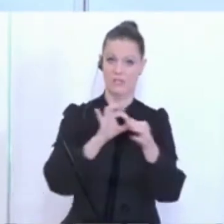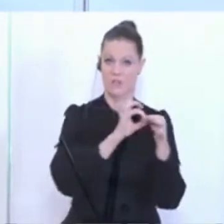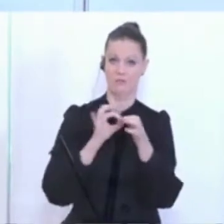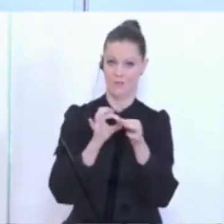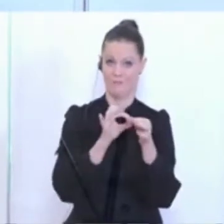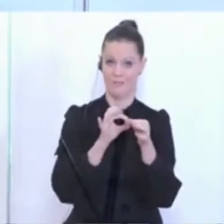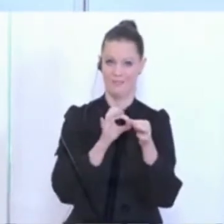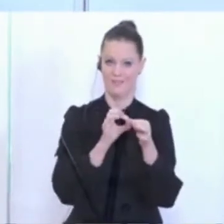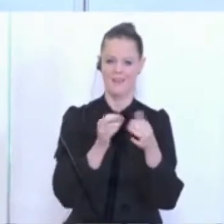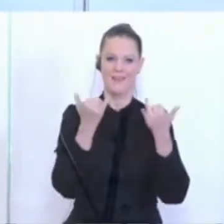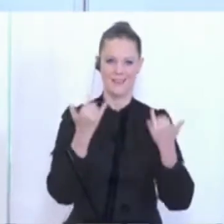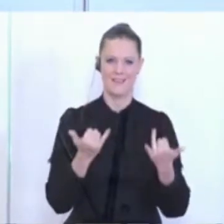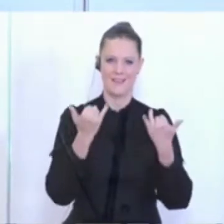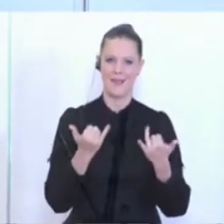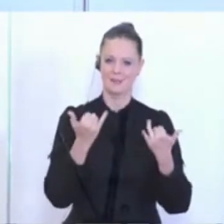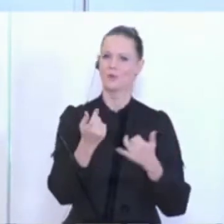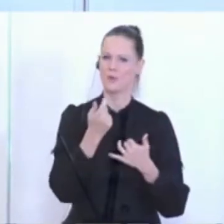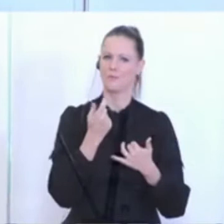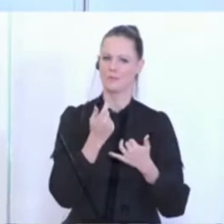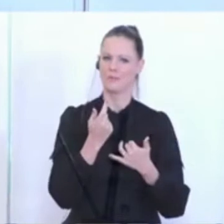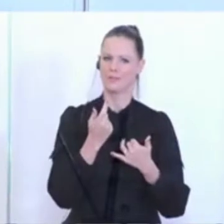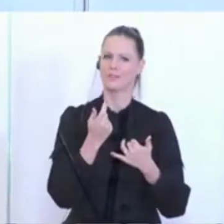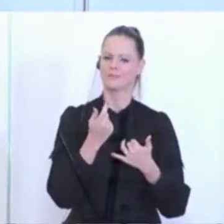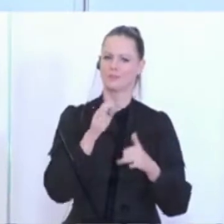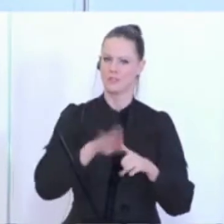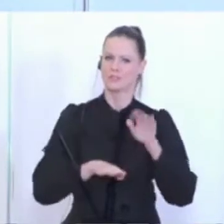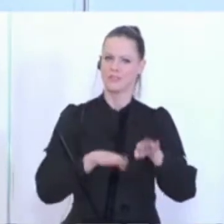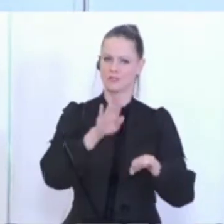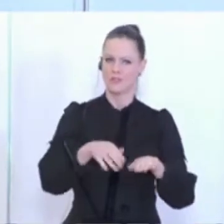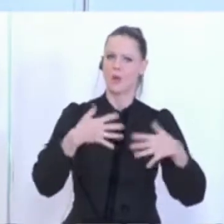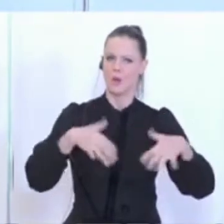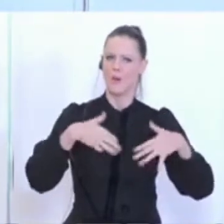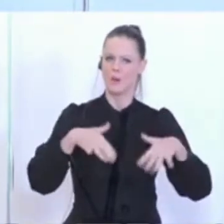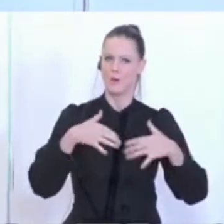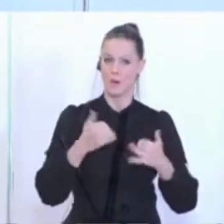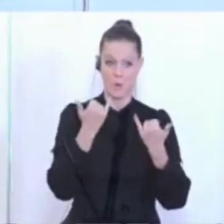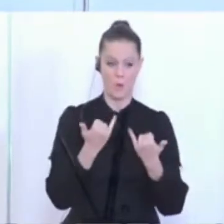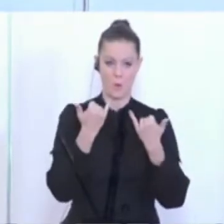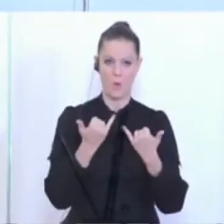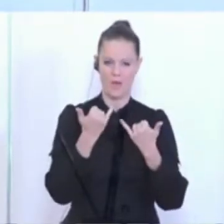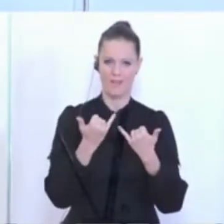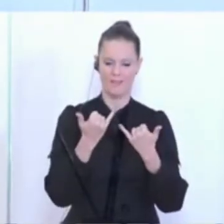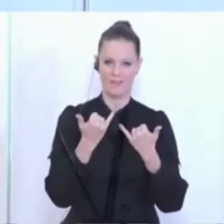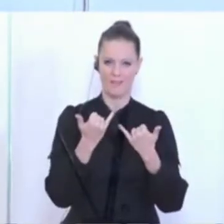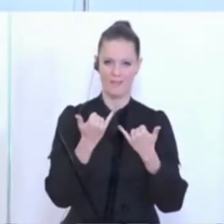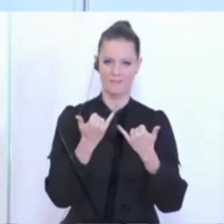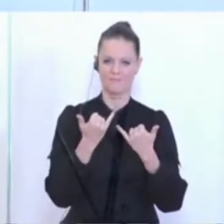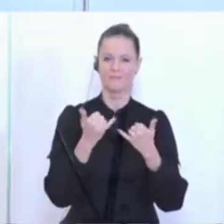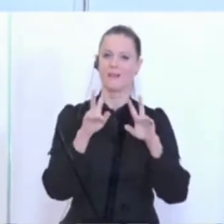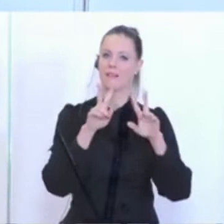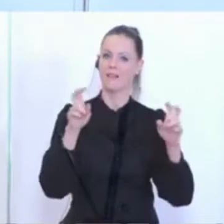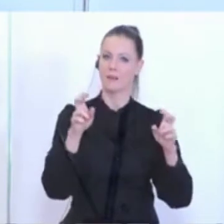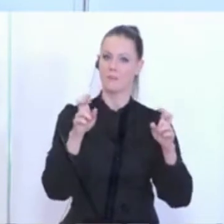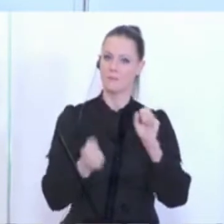hier wieder Lockerungen verkünden dürfen. Heute geht es insbesondere